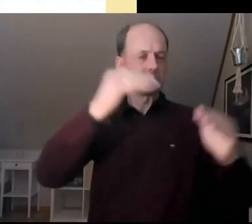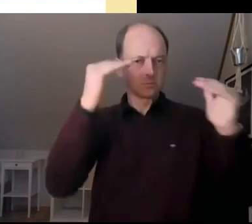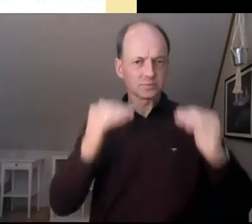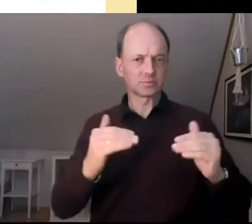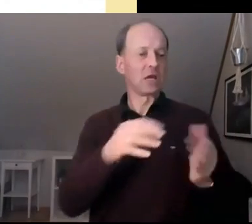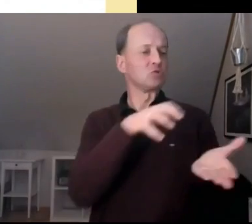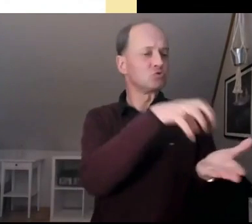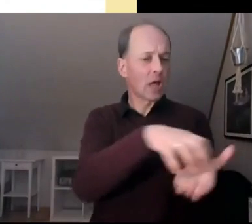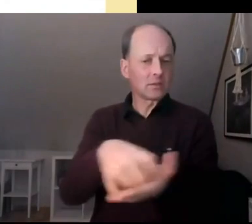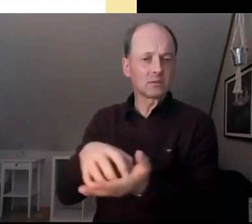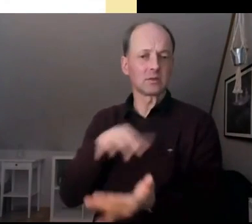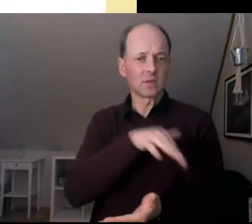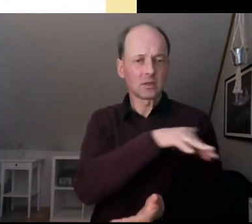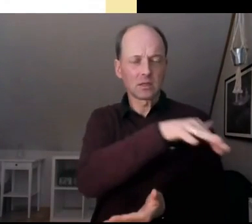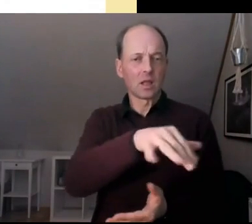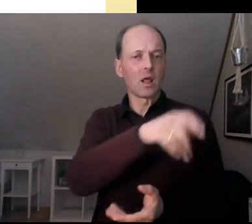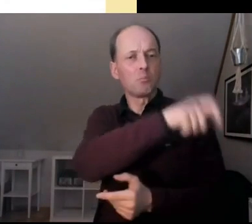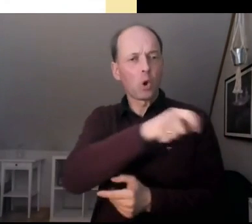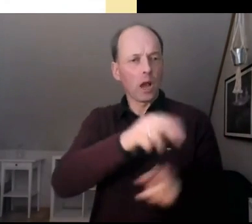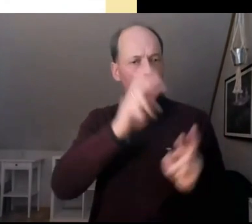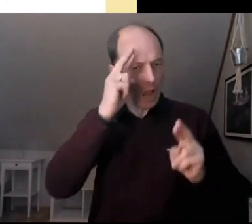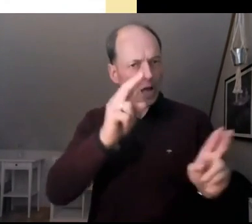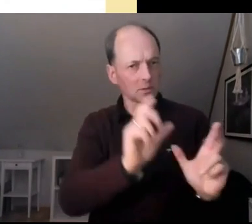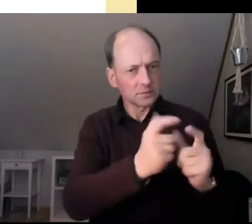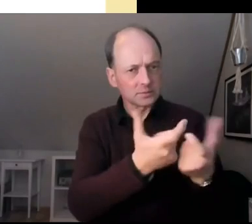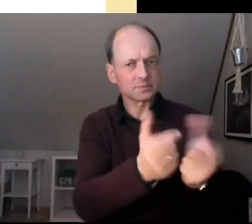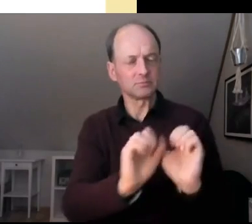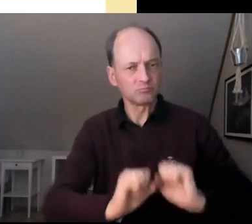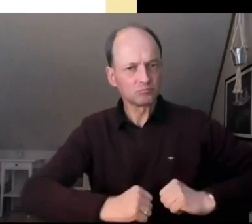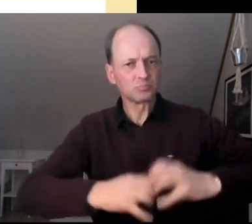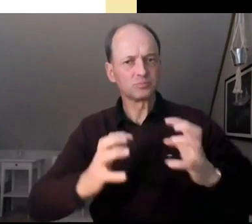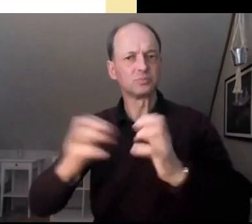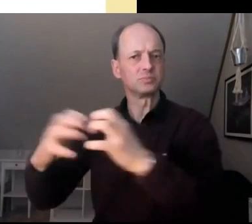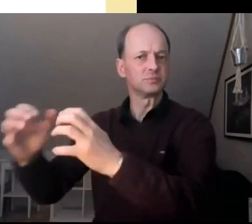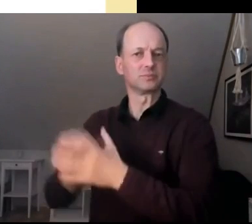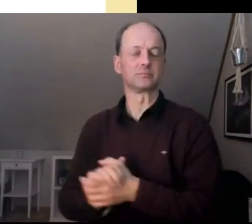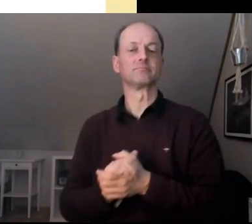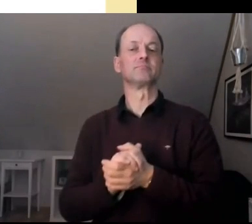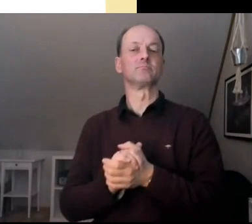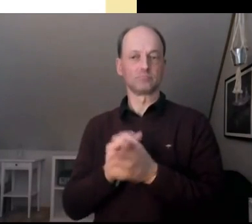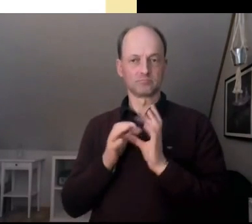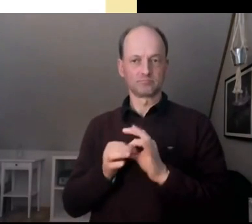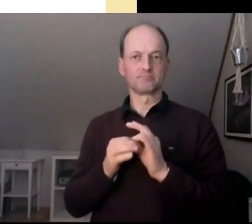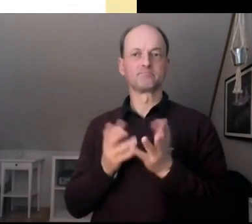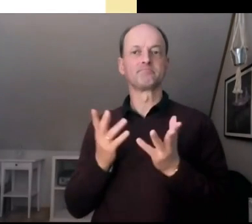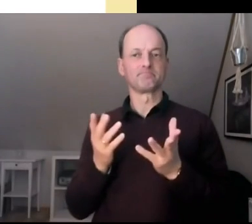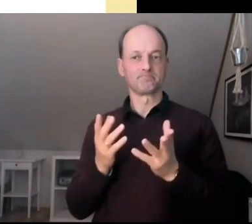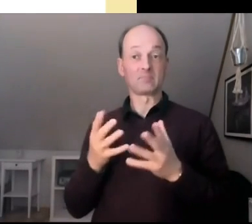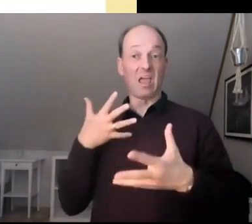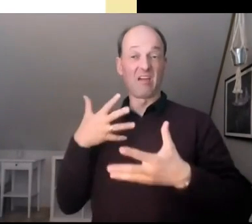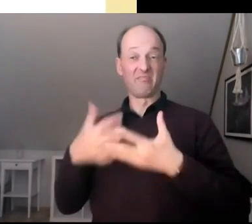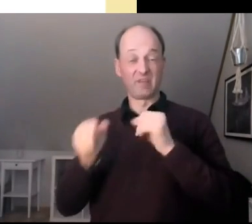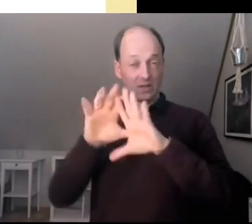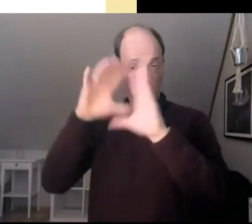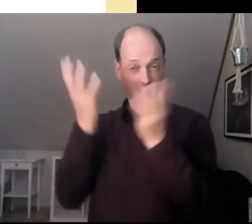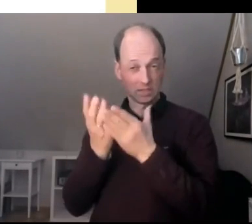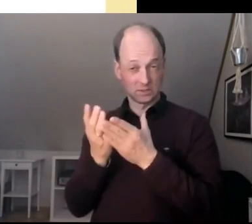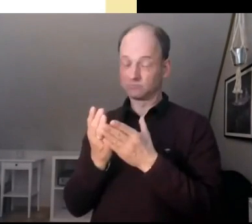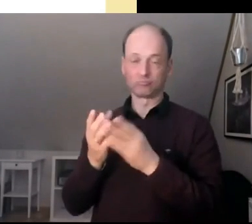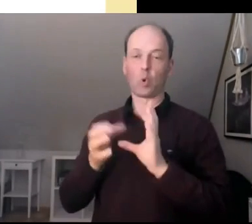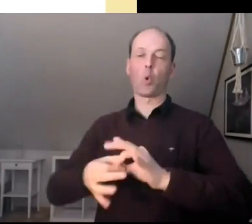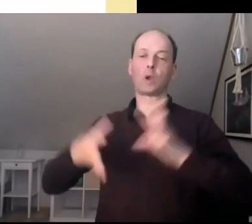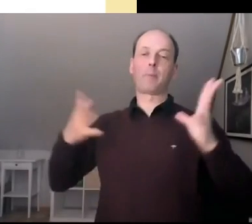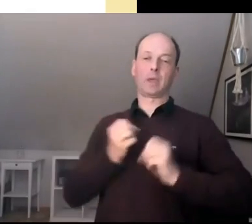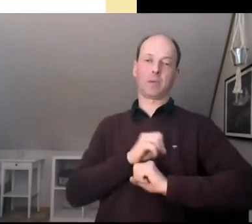schaffen, eine unabhängige Medienlandschaft gegen diese Filterblase anzugehen. Also wenn wir ein gutes Gesprächs